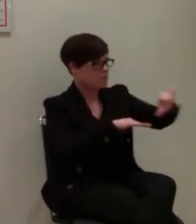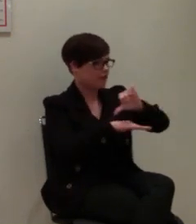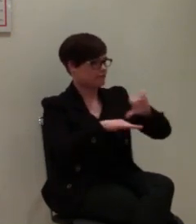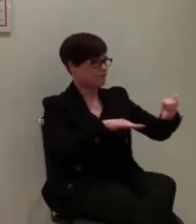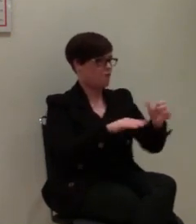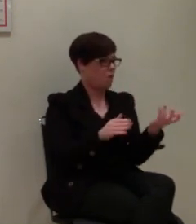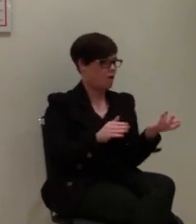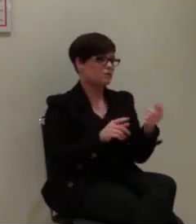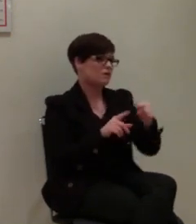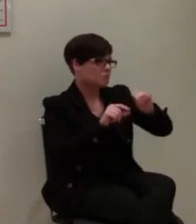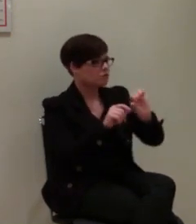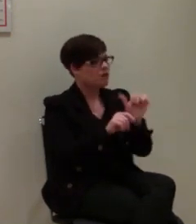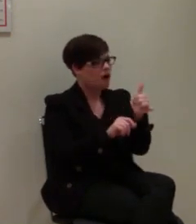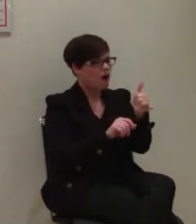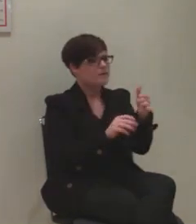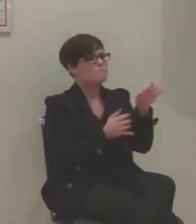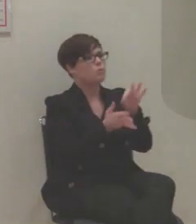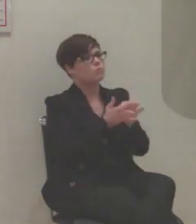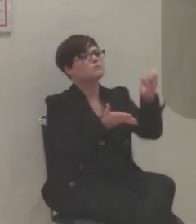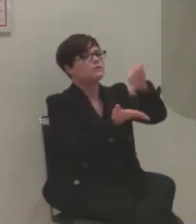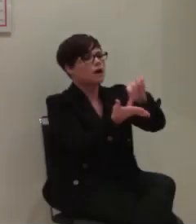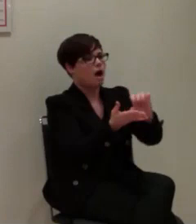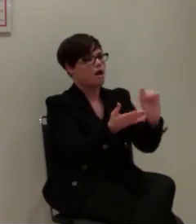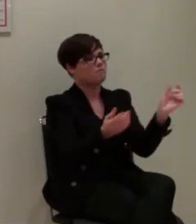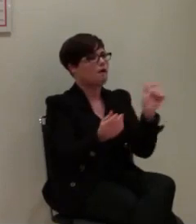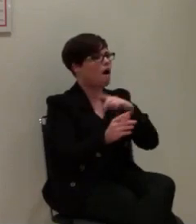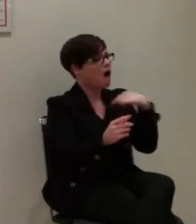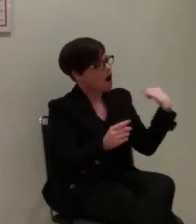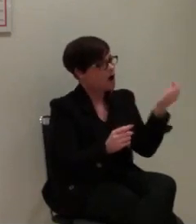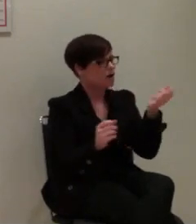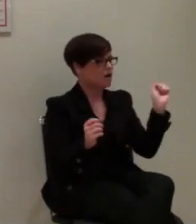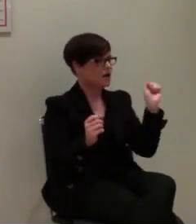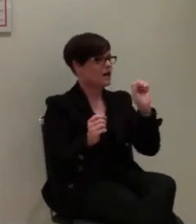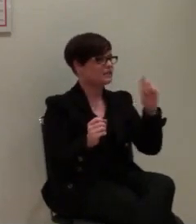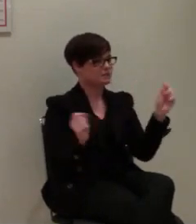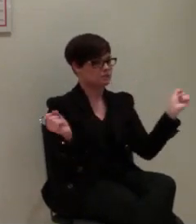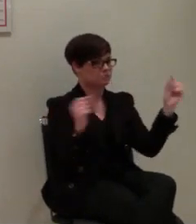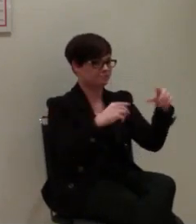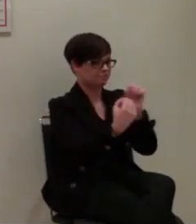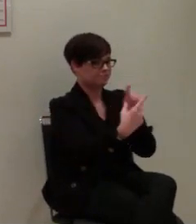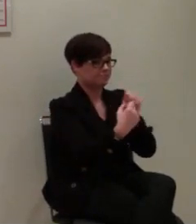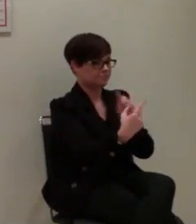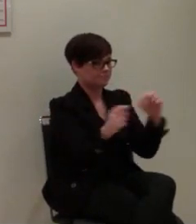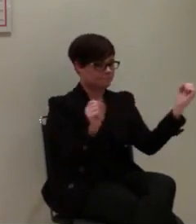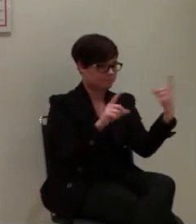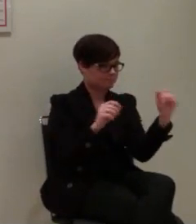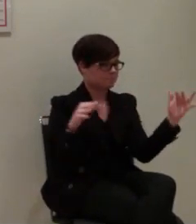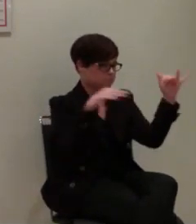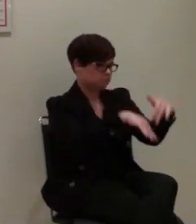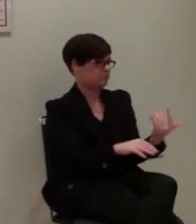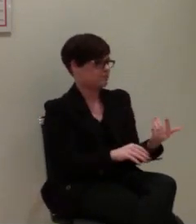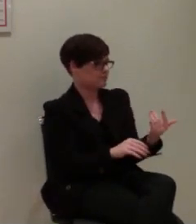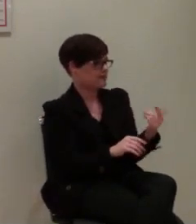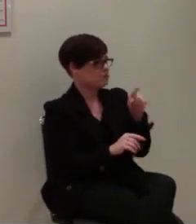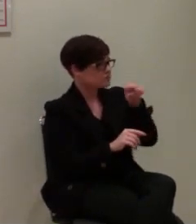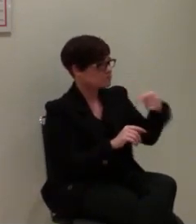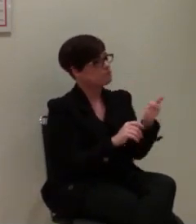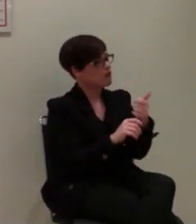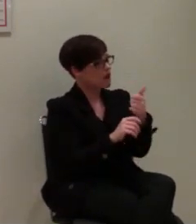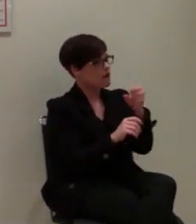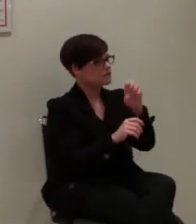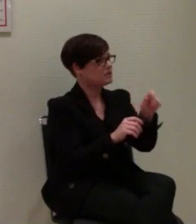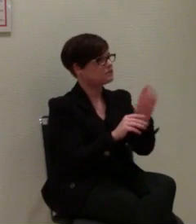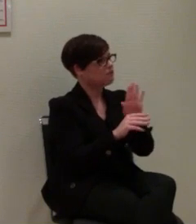Das heißt, an einem zentralen Punkt gehen die SMS ein. Wir müssen natürlich dafür sorgen, dass diese SMS an die Leitstelle